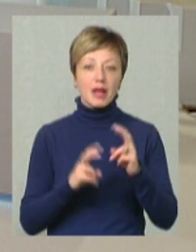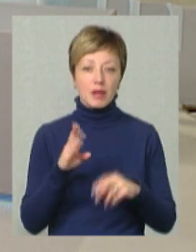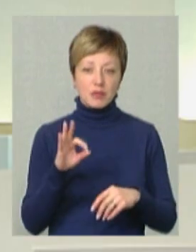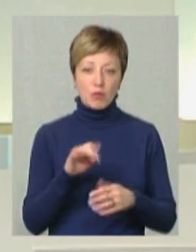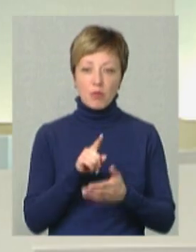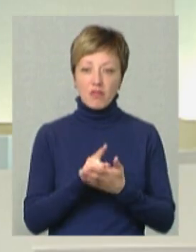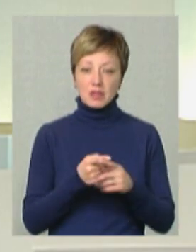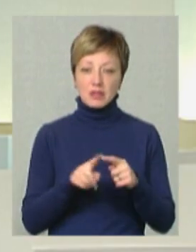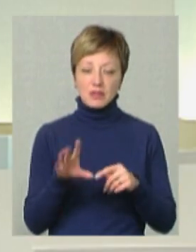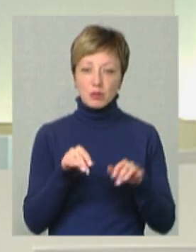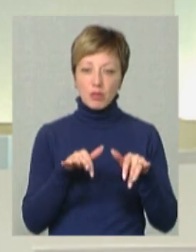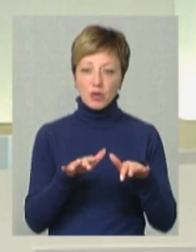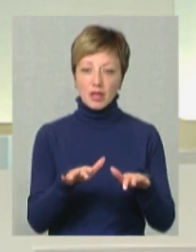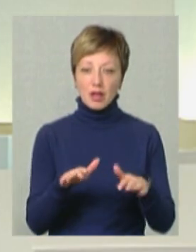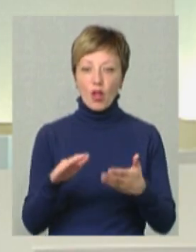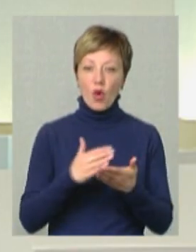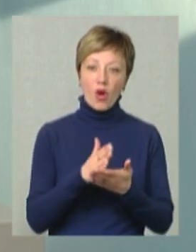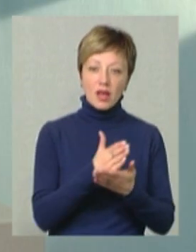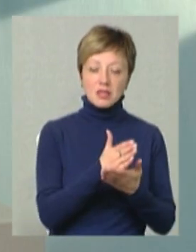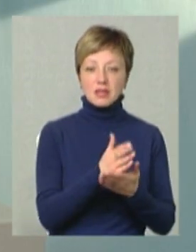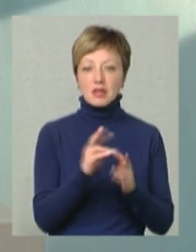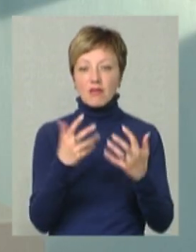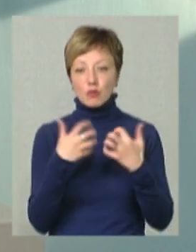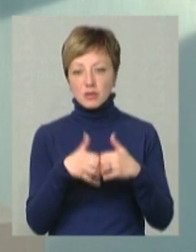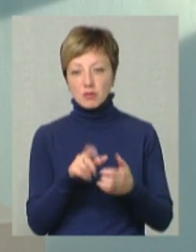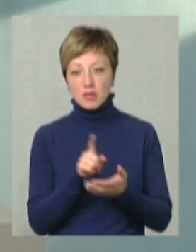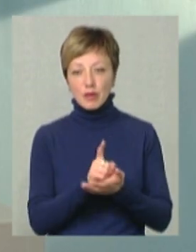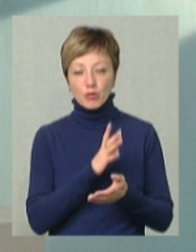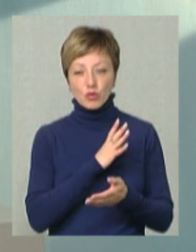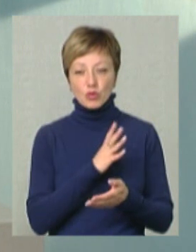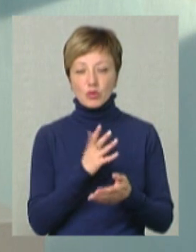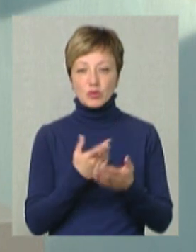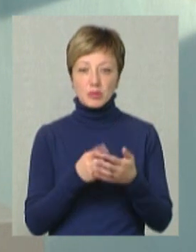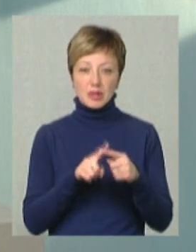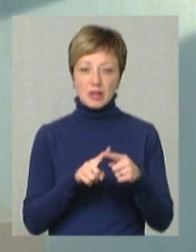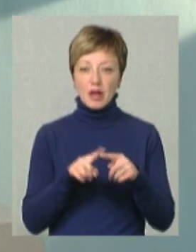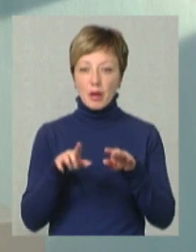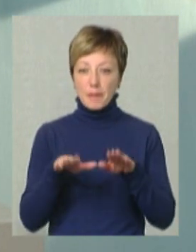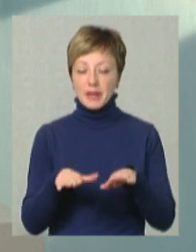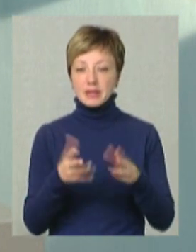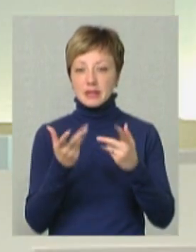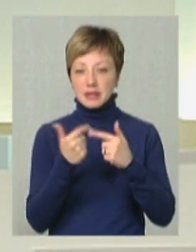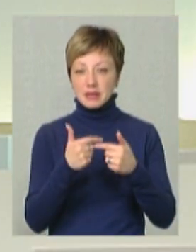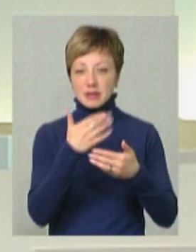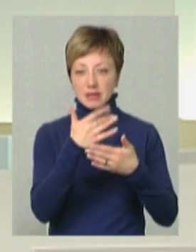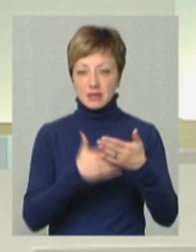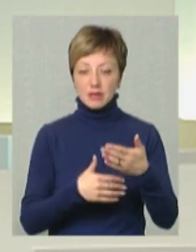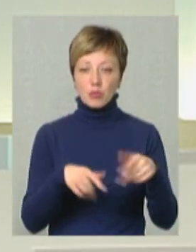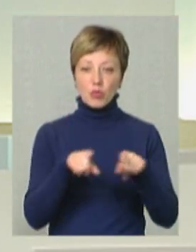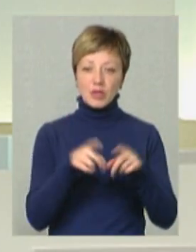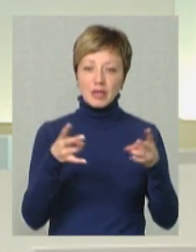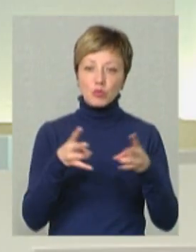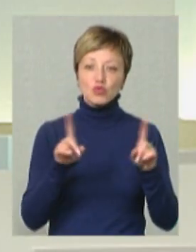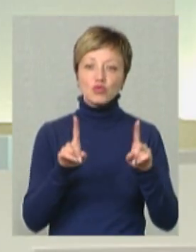повинні ці всі процеси бути автоматизовані, має бути, що артикул такий, то така-то кількість потрібна і так далі.